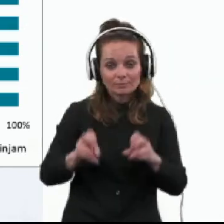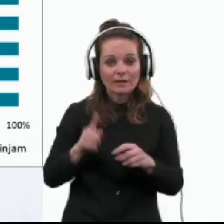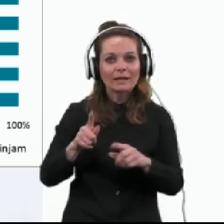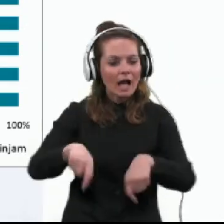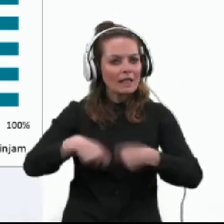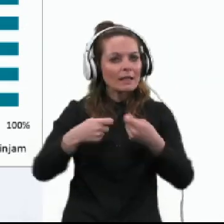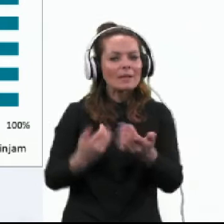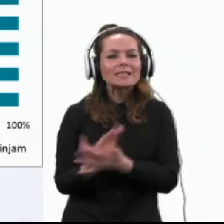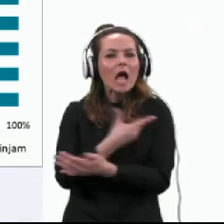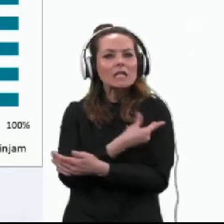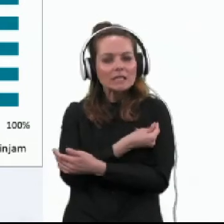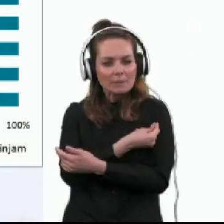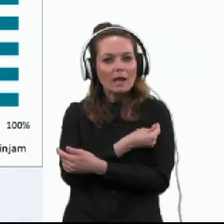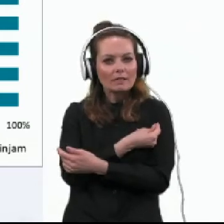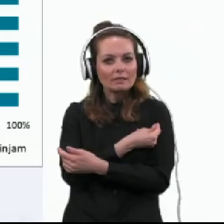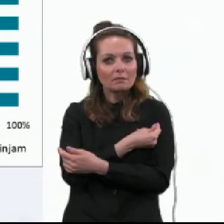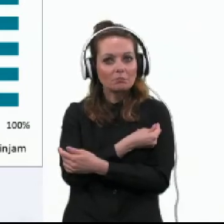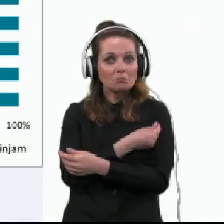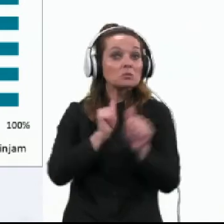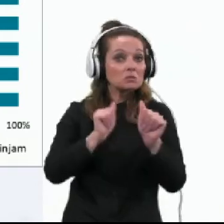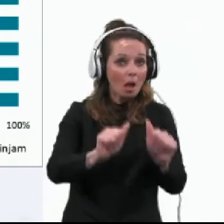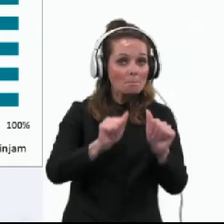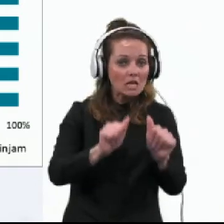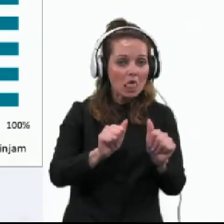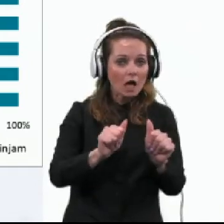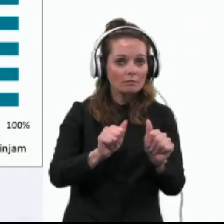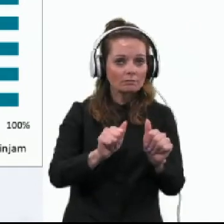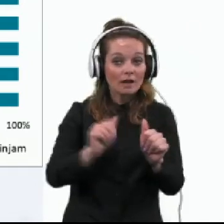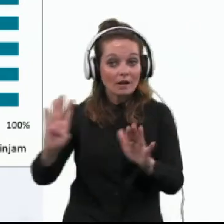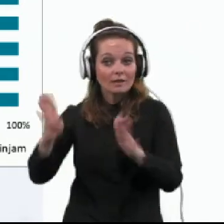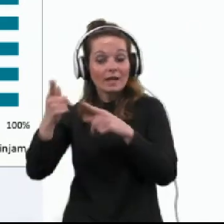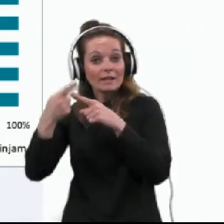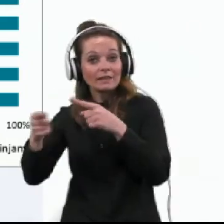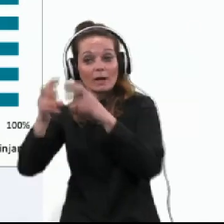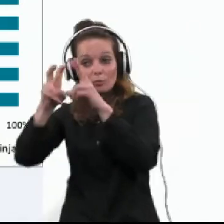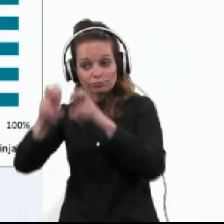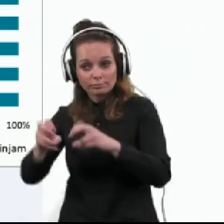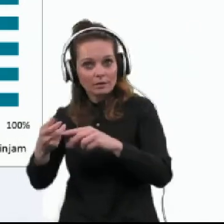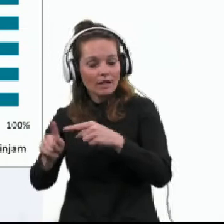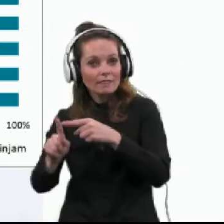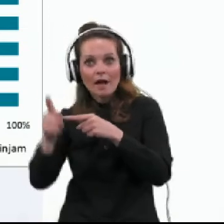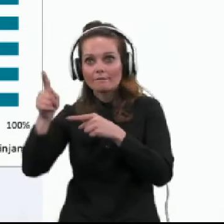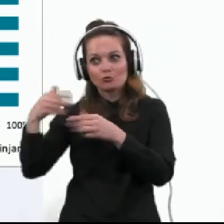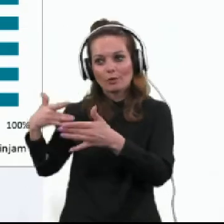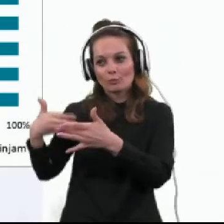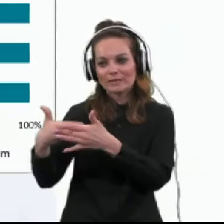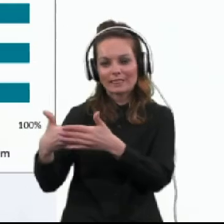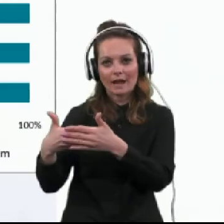namera za cepljenje dokaj stabilna, v devetem valu celo najvišja doslej.